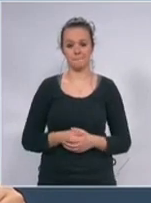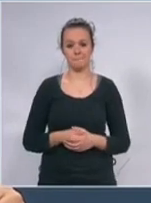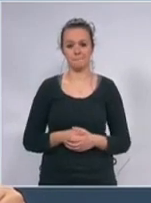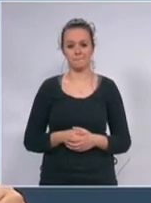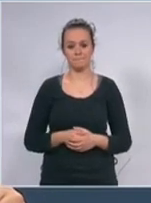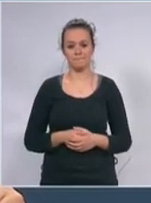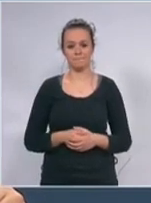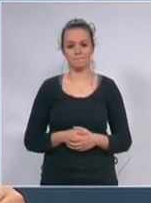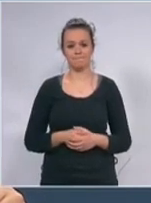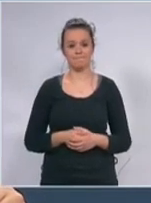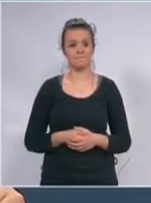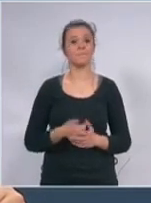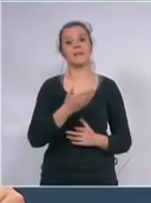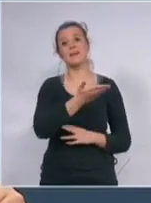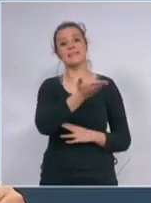za vas jeste